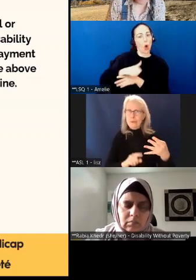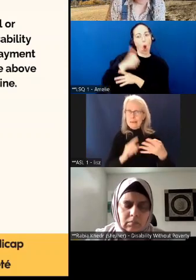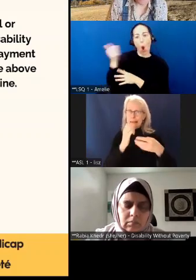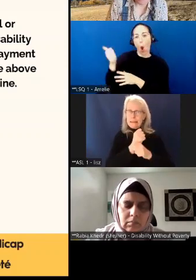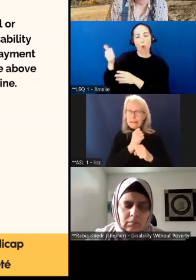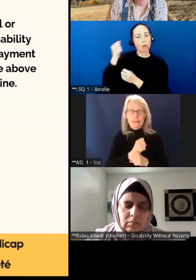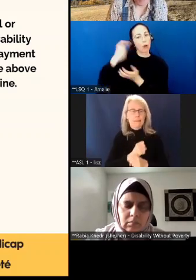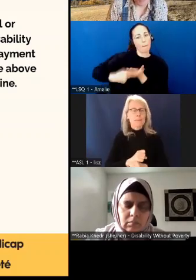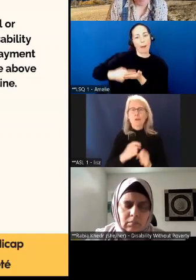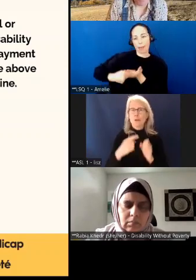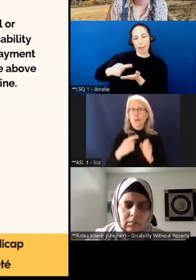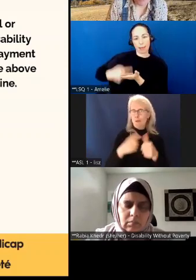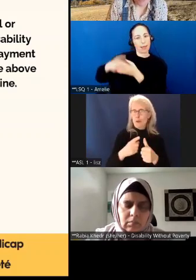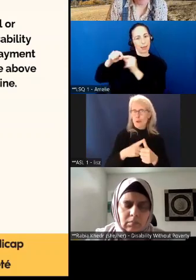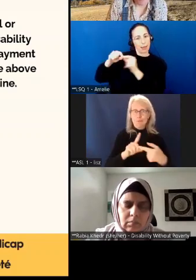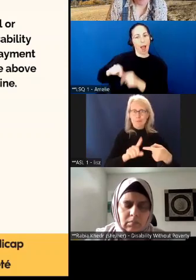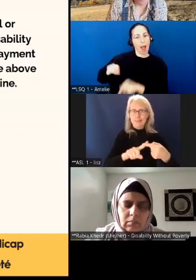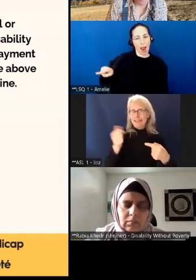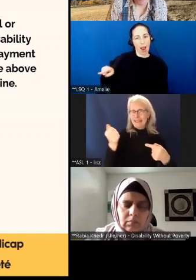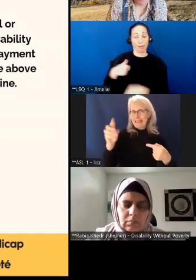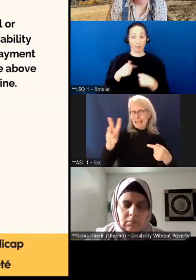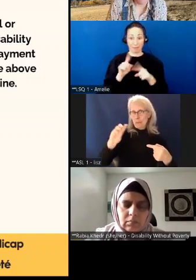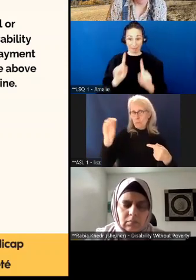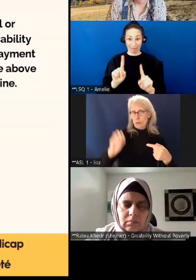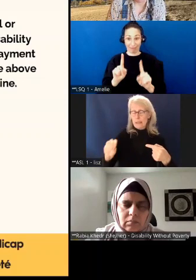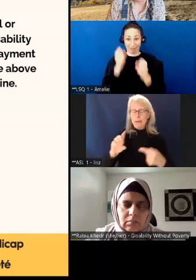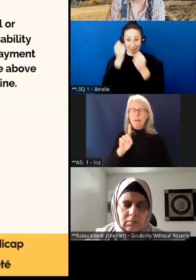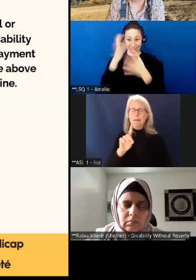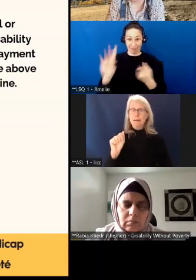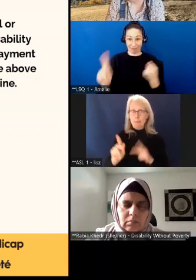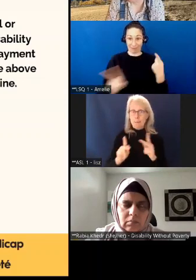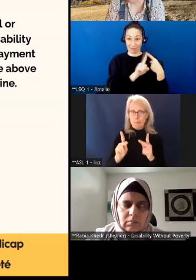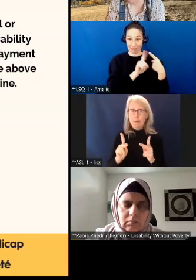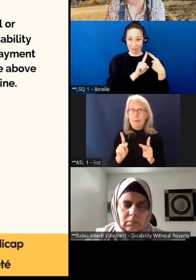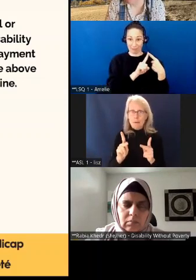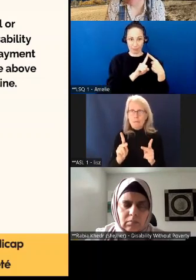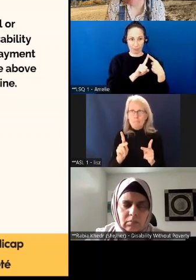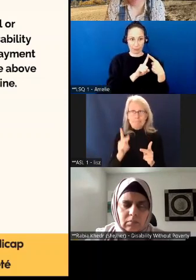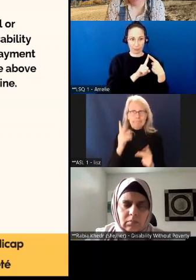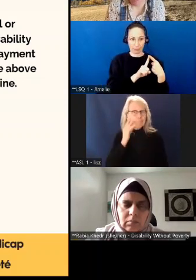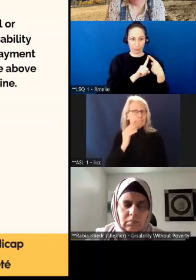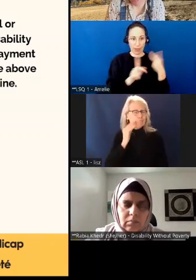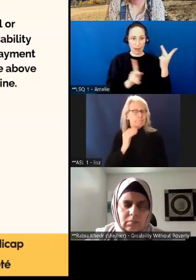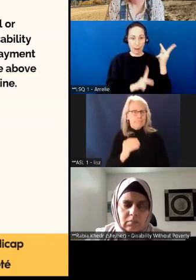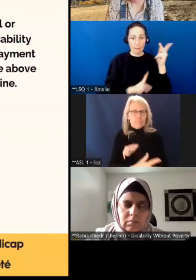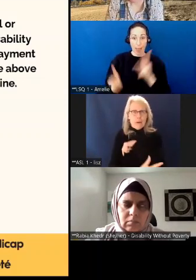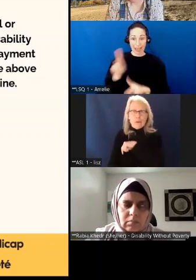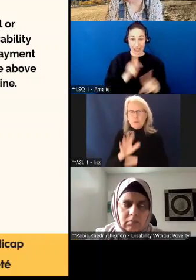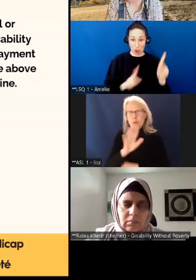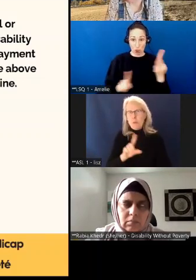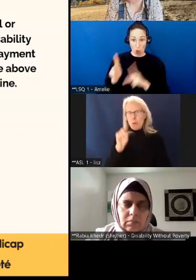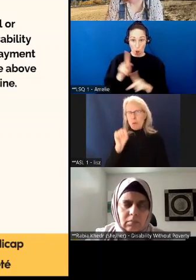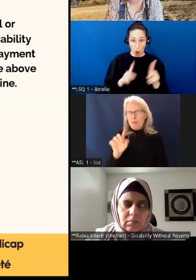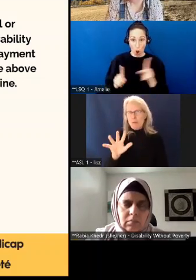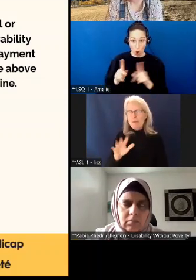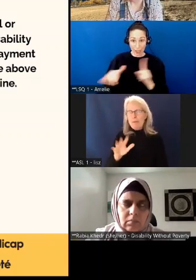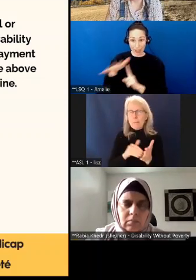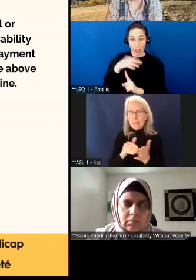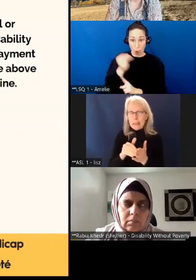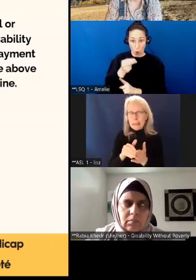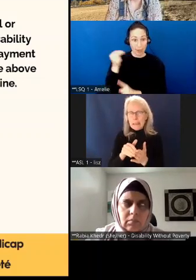commentaires. Alors, laissez-moi vous dire premièrement que 16 % des personnes vivant en handicap